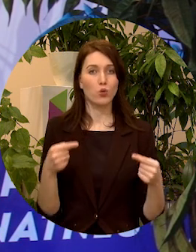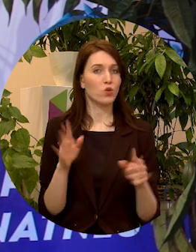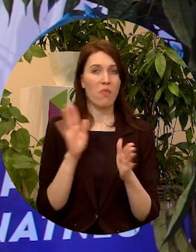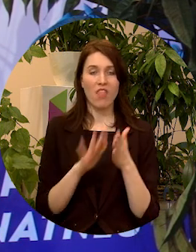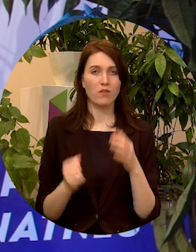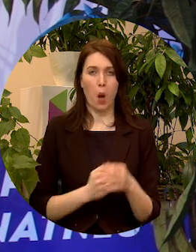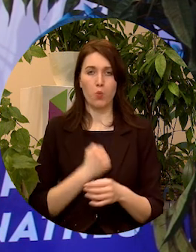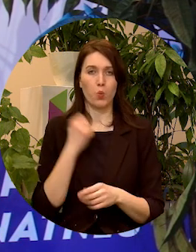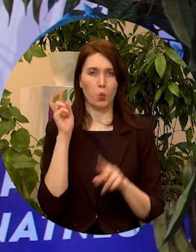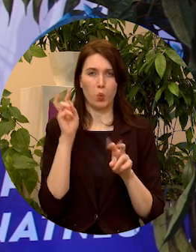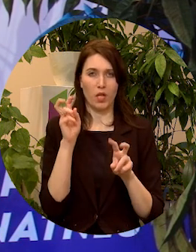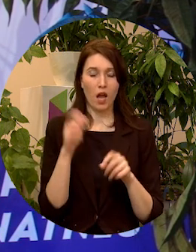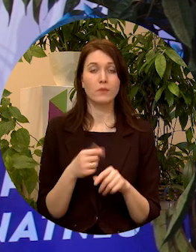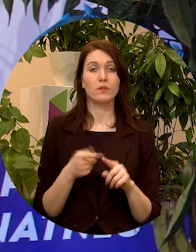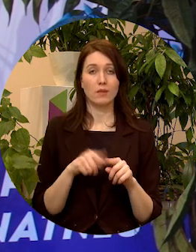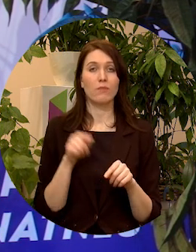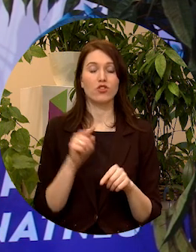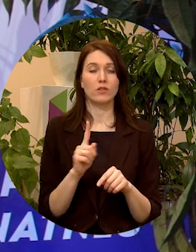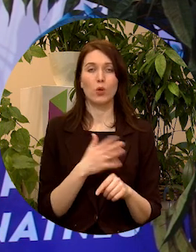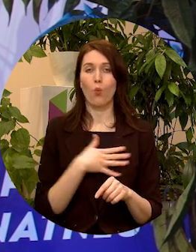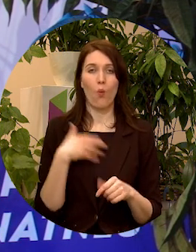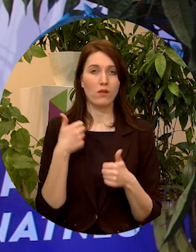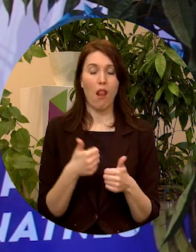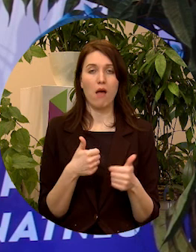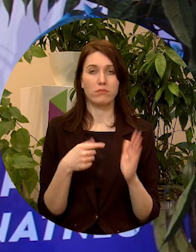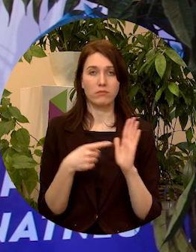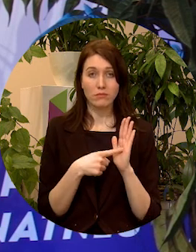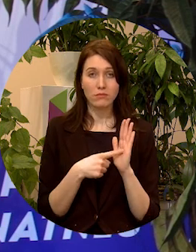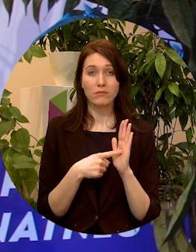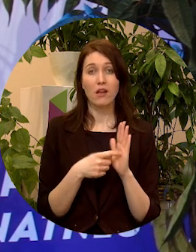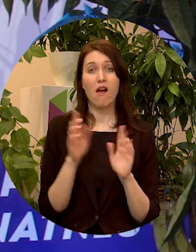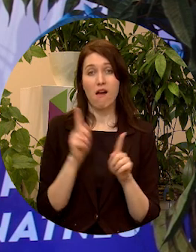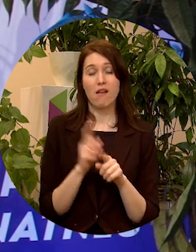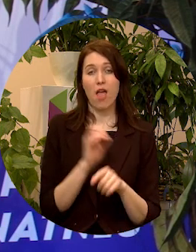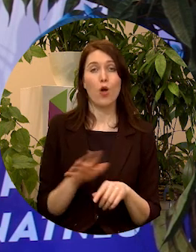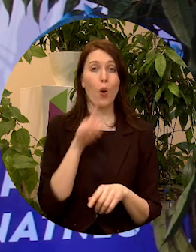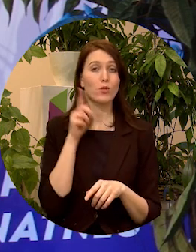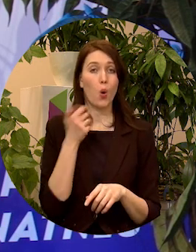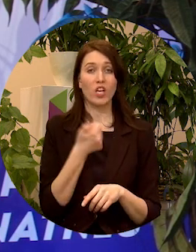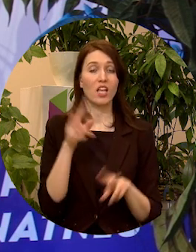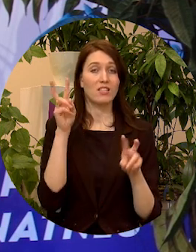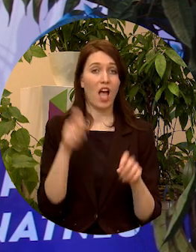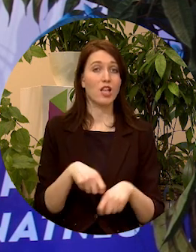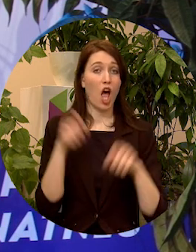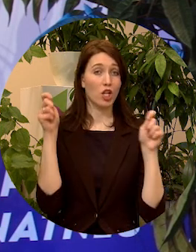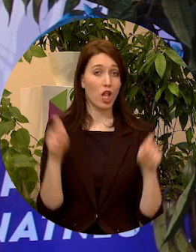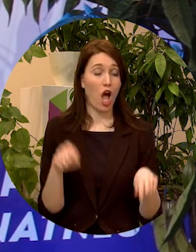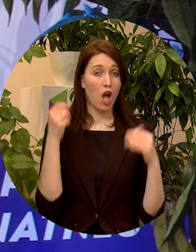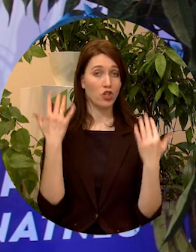apgrūtinājumam. Man liekas, šis ir arī tāds ļoti labs pieturs punkts arī Eiropas jaunatnes gada atklāšanai,